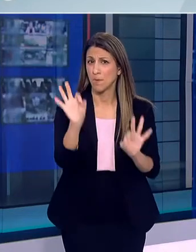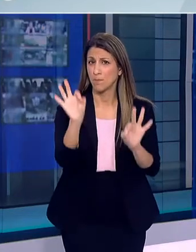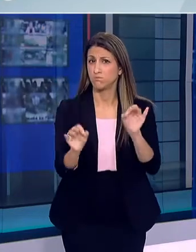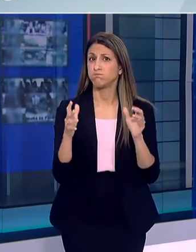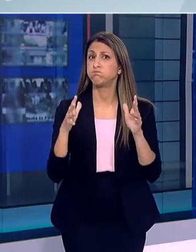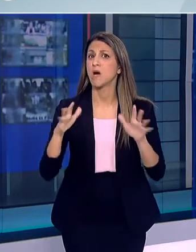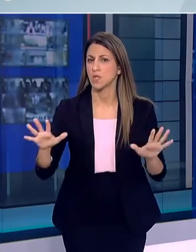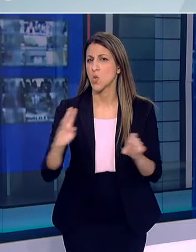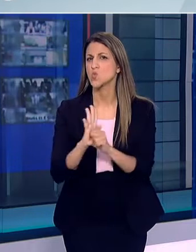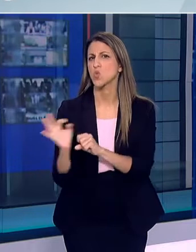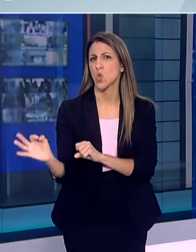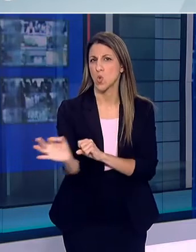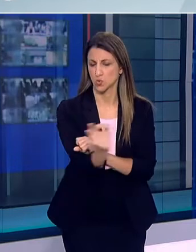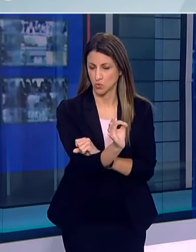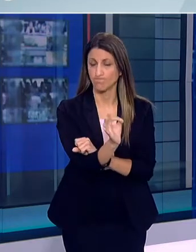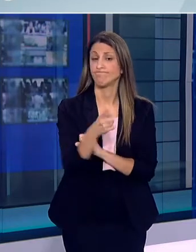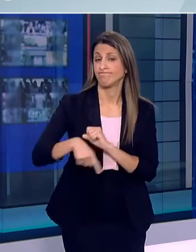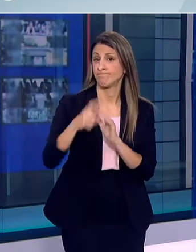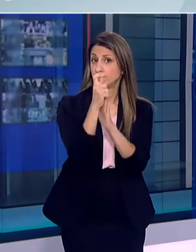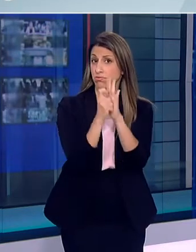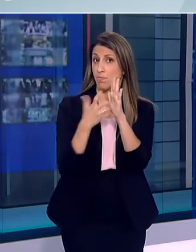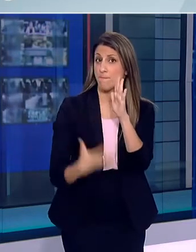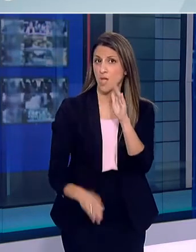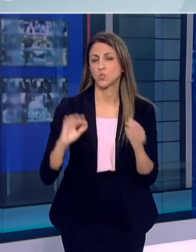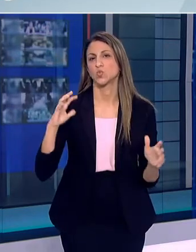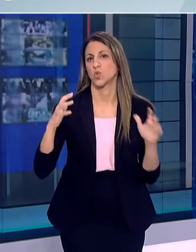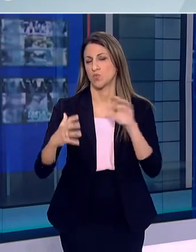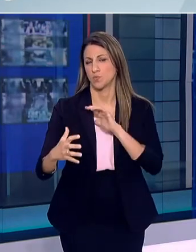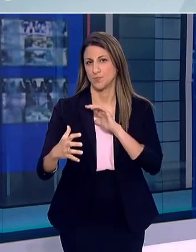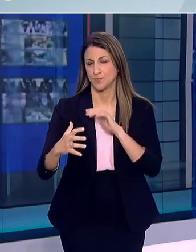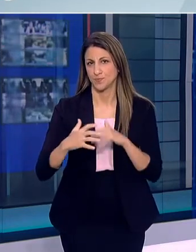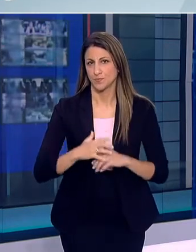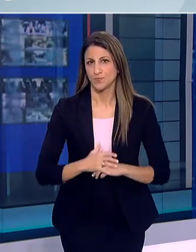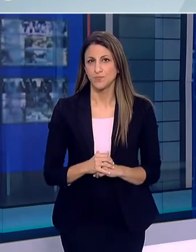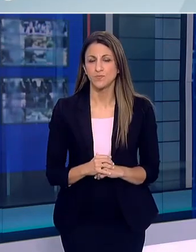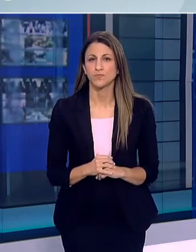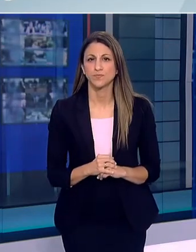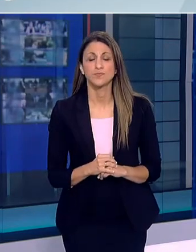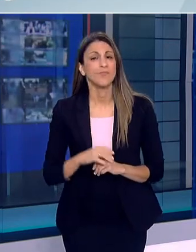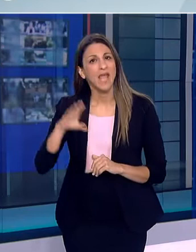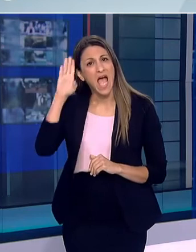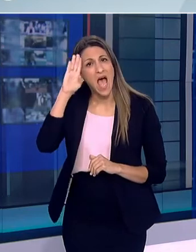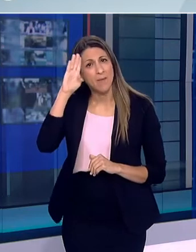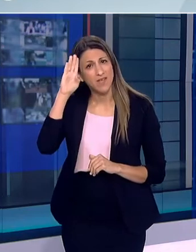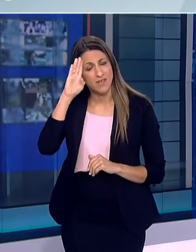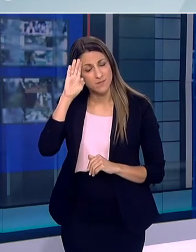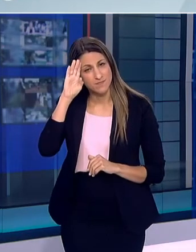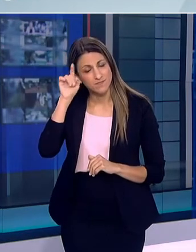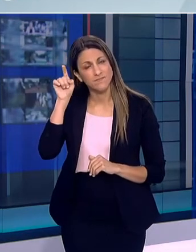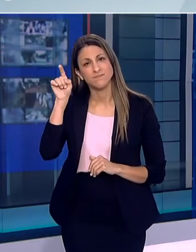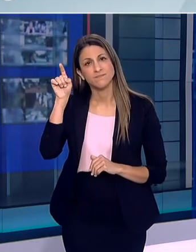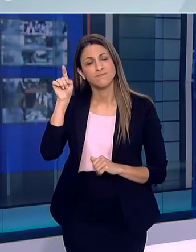του νέου κορονοϊού έχουν καταγραφεί σε παγκόσμιο επίπεδο. Οι Ηνωμένες Πολιτείες της Αμερικής,